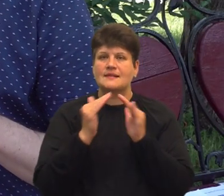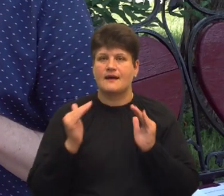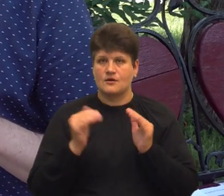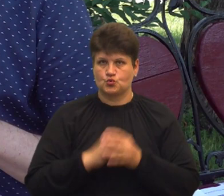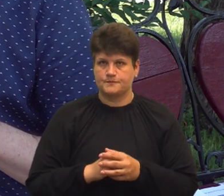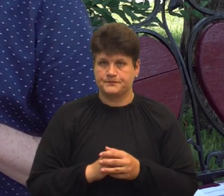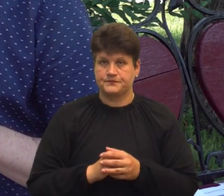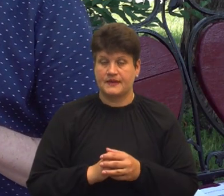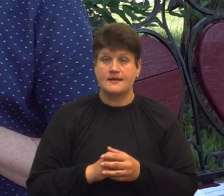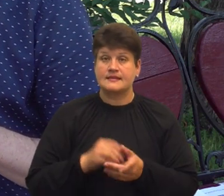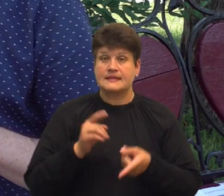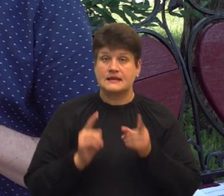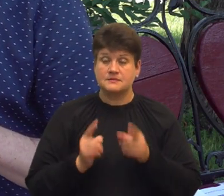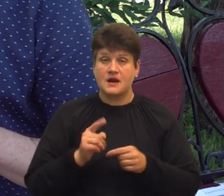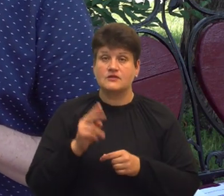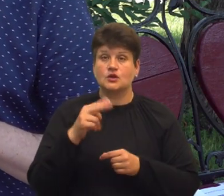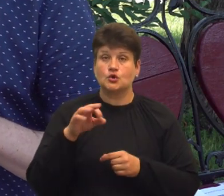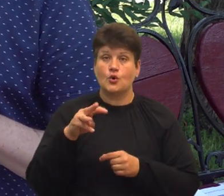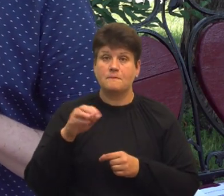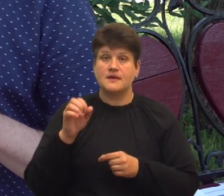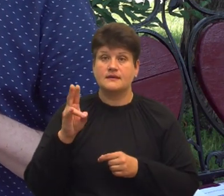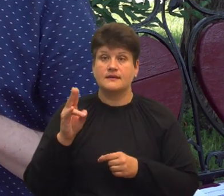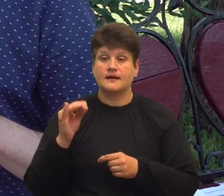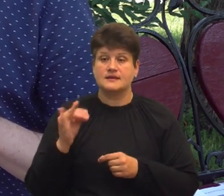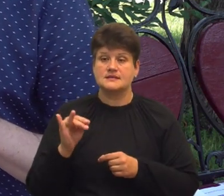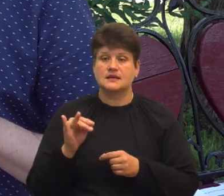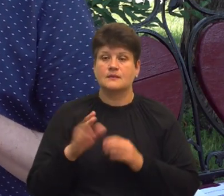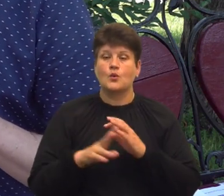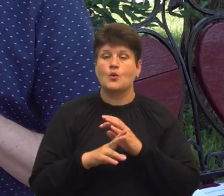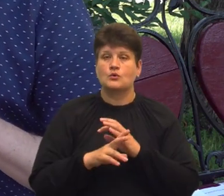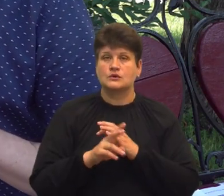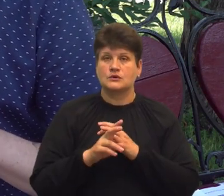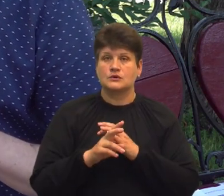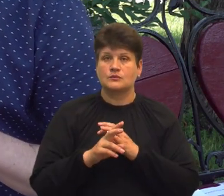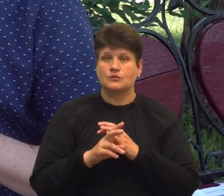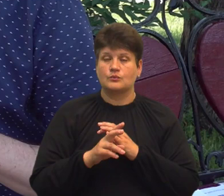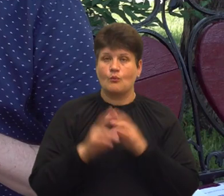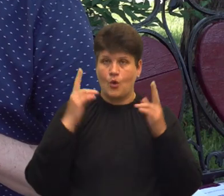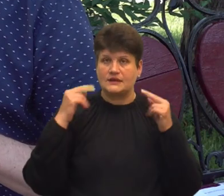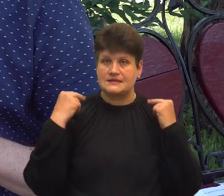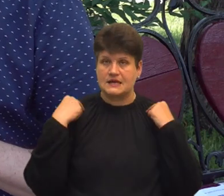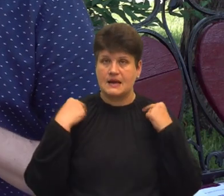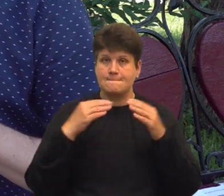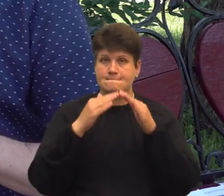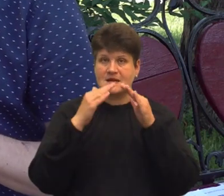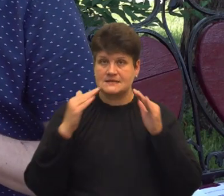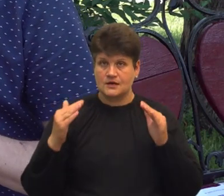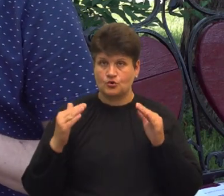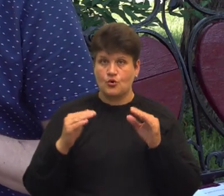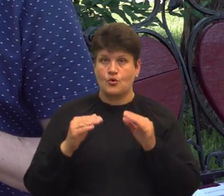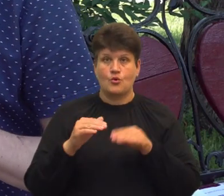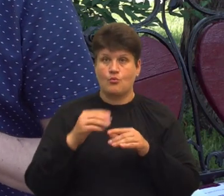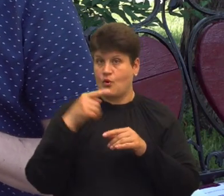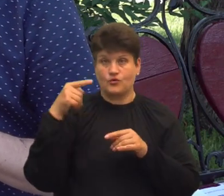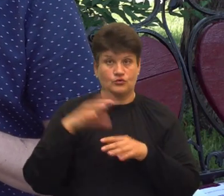Домініканському монастирі мансардного поверху не було історично, це факт